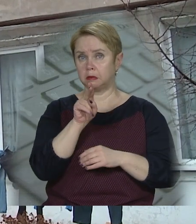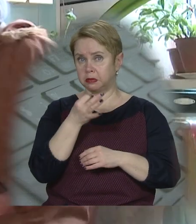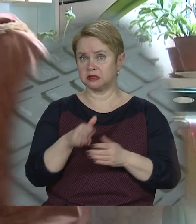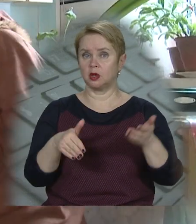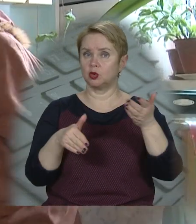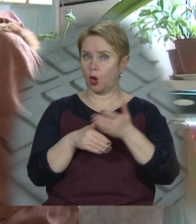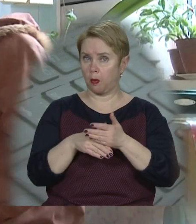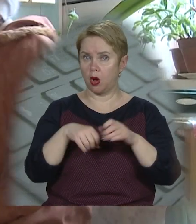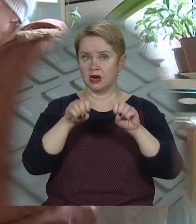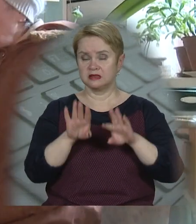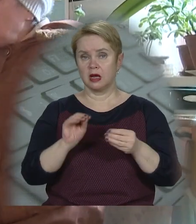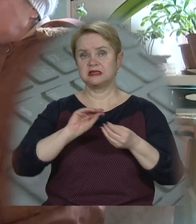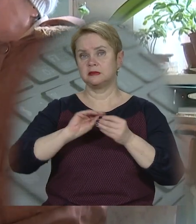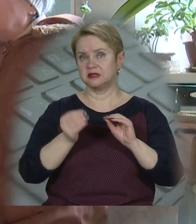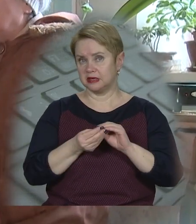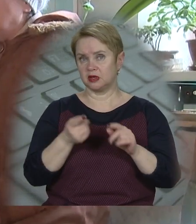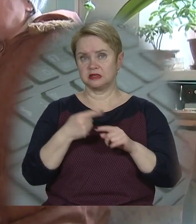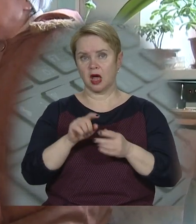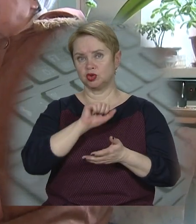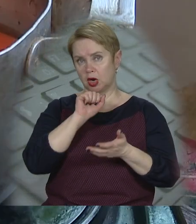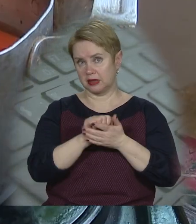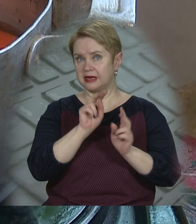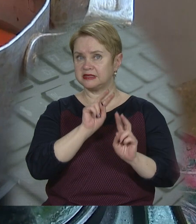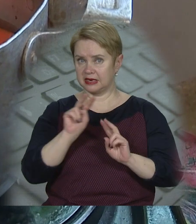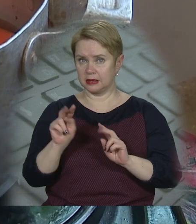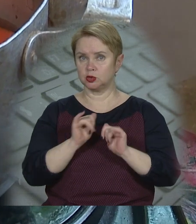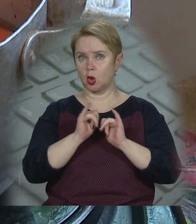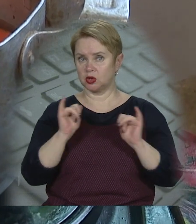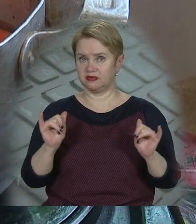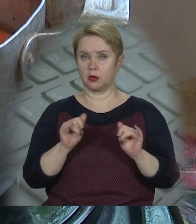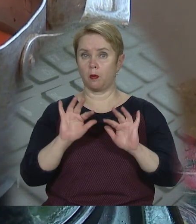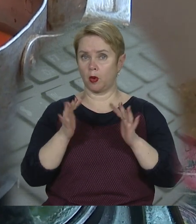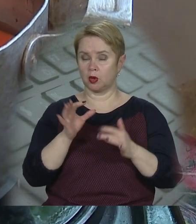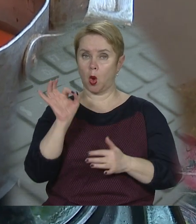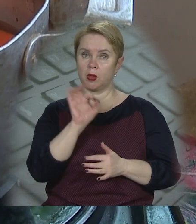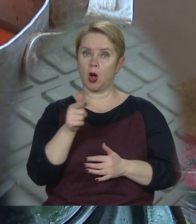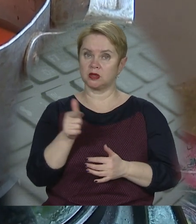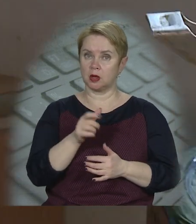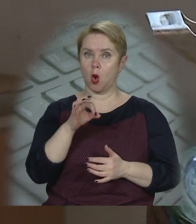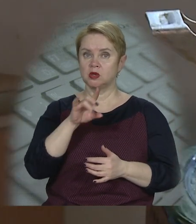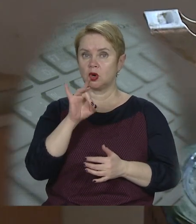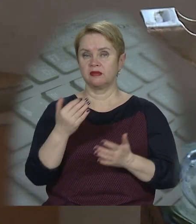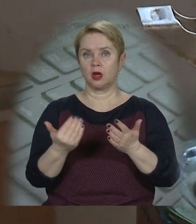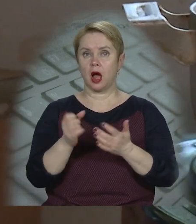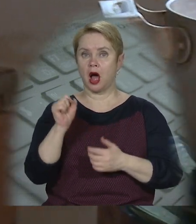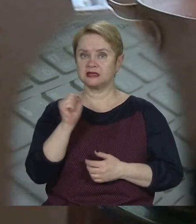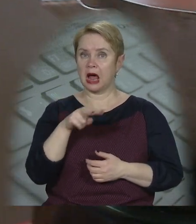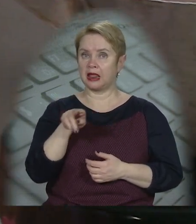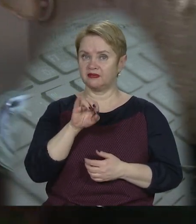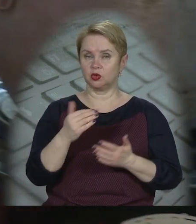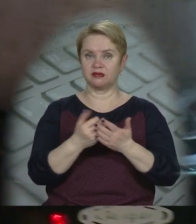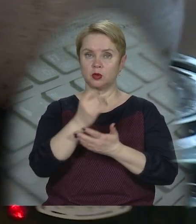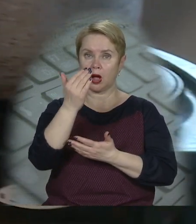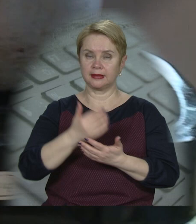вулиці Сибірській допоможуть розв'язати ситуацію? Наша редакція слідкує за розвитком подій. Олена Городецька, Сергій Озаров, Олександр